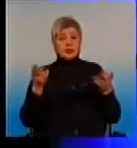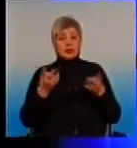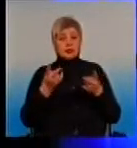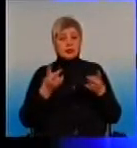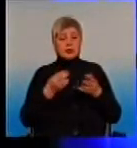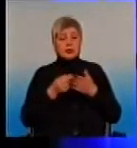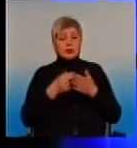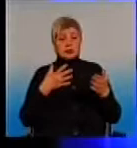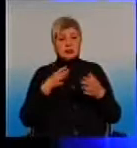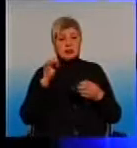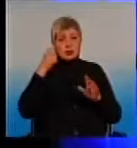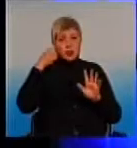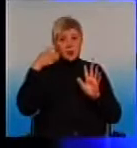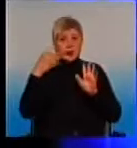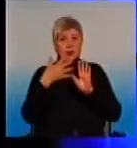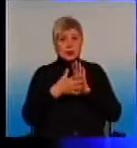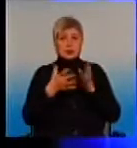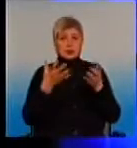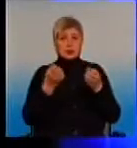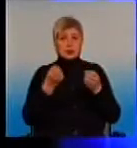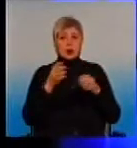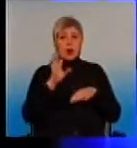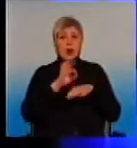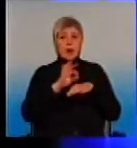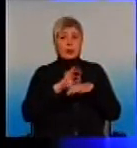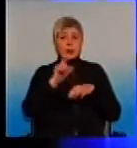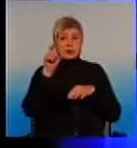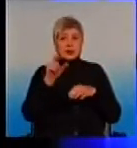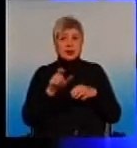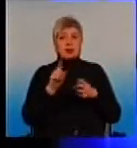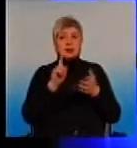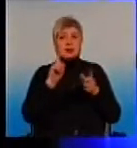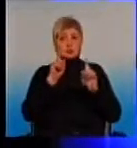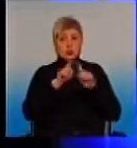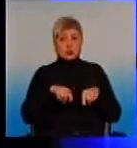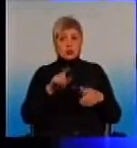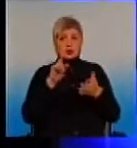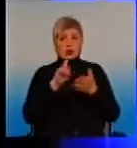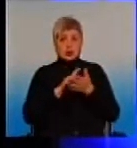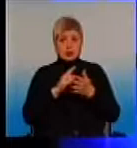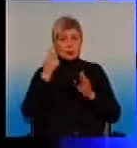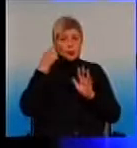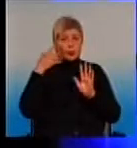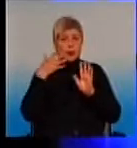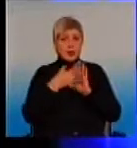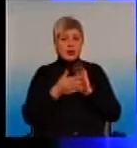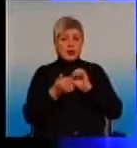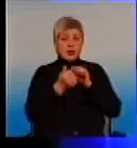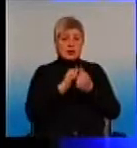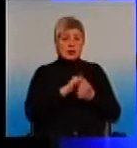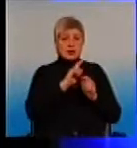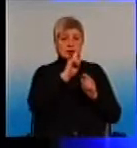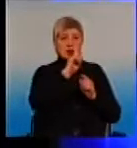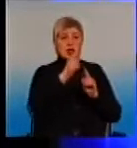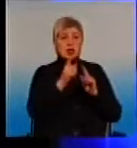оценить і понять ще, т.е. пациенты тоже должны немножко перестраиватися і понимати, що вместо того, щоб доктор